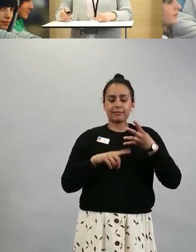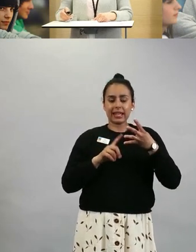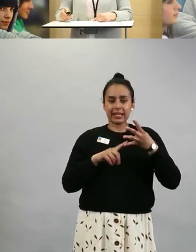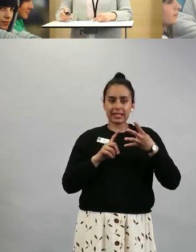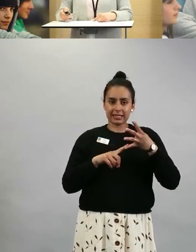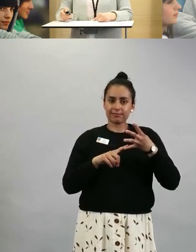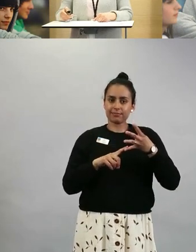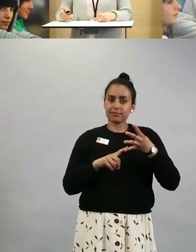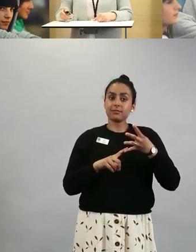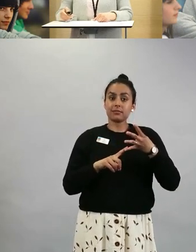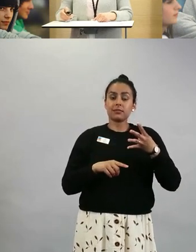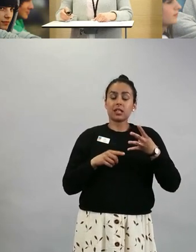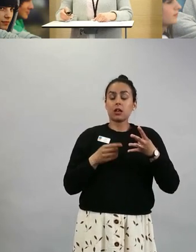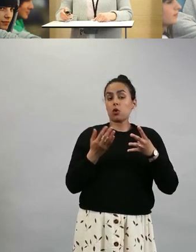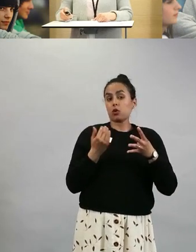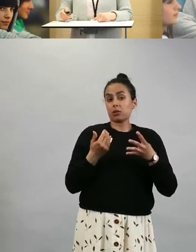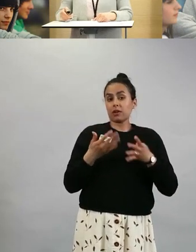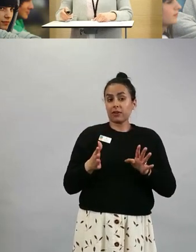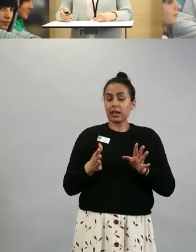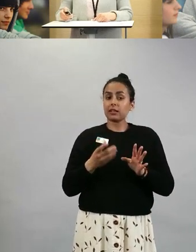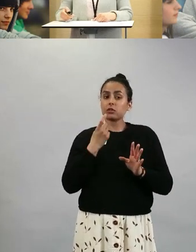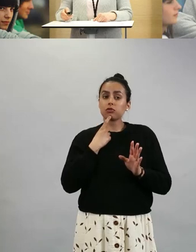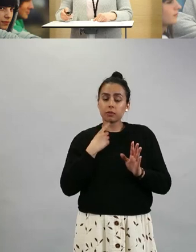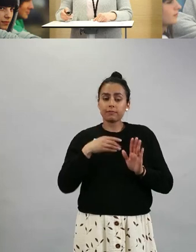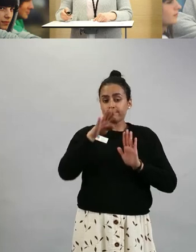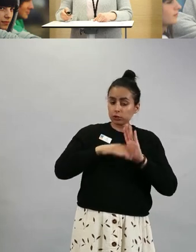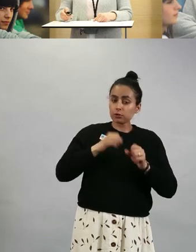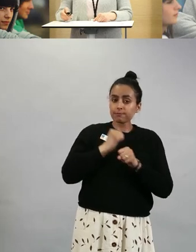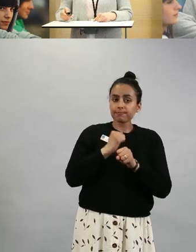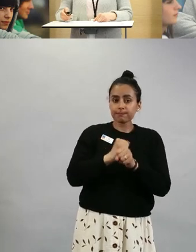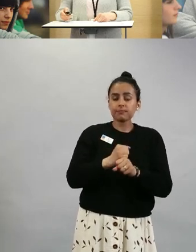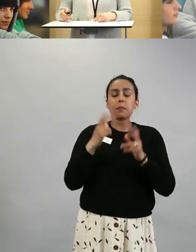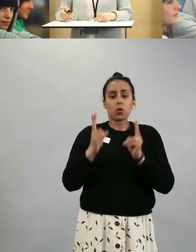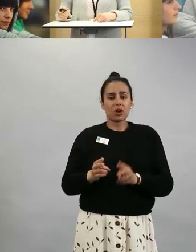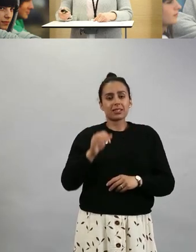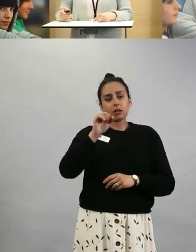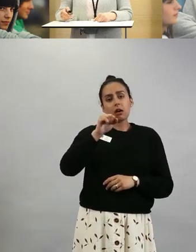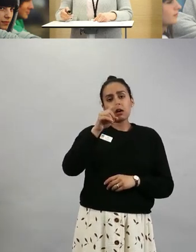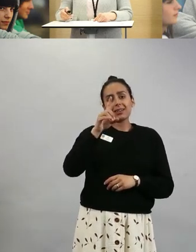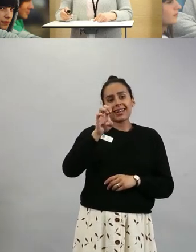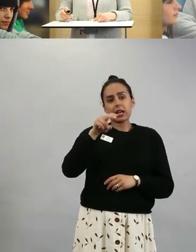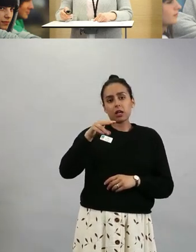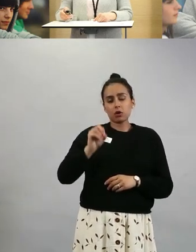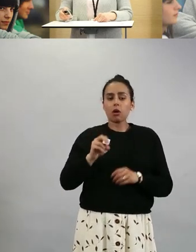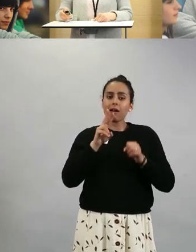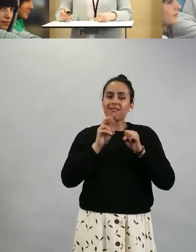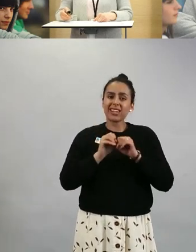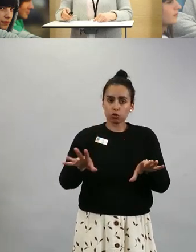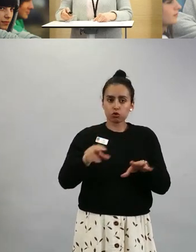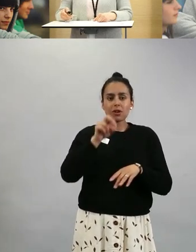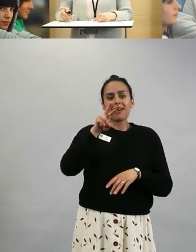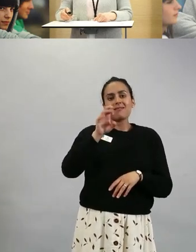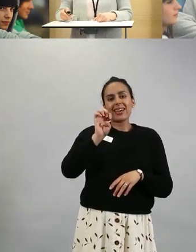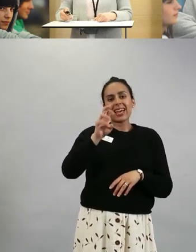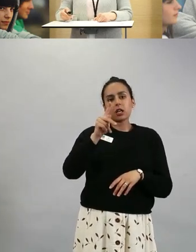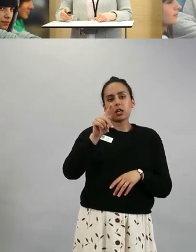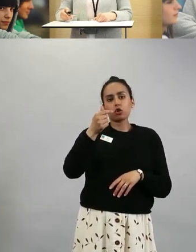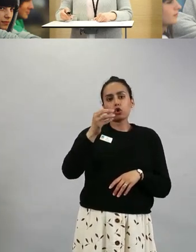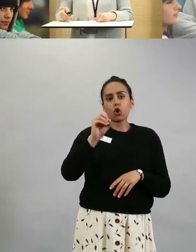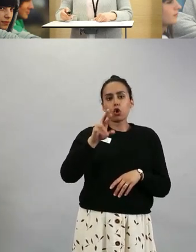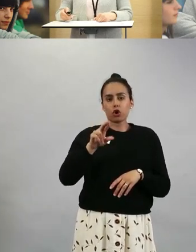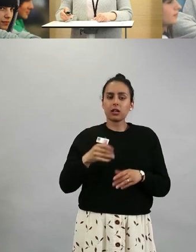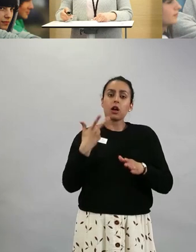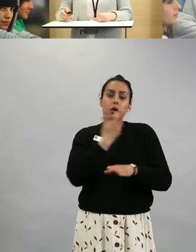kansallista ohjeistusta, on myös adenovirusvektorirokote. Se eroaa näistä kaikista muista rokotteista sillä tavalla,